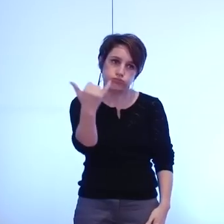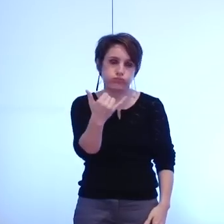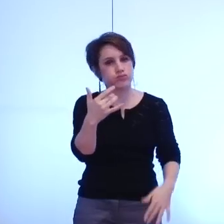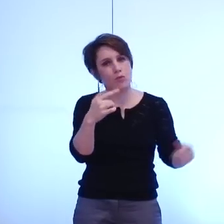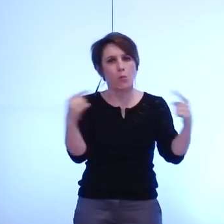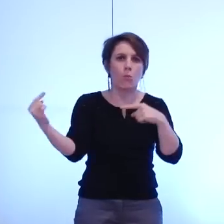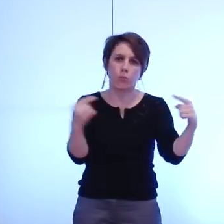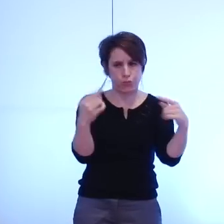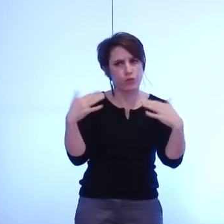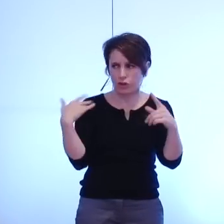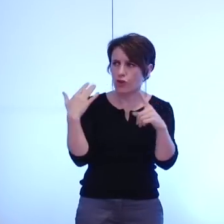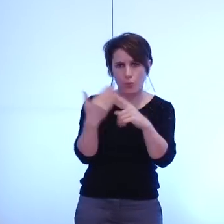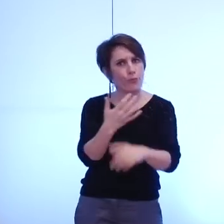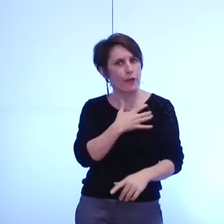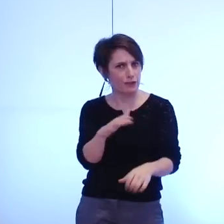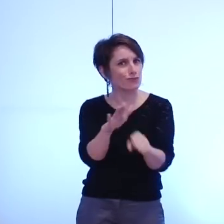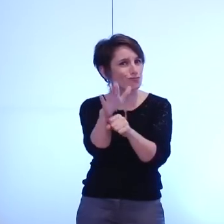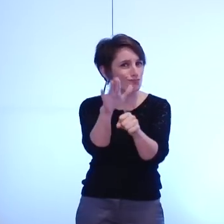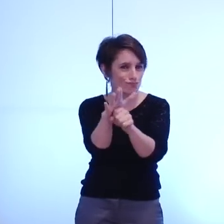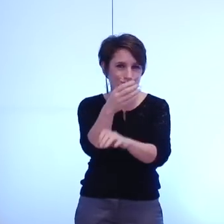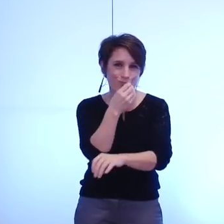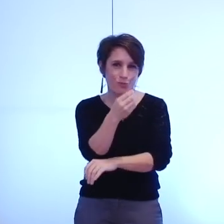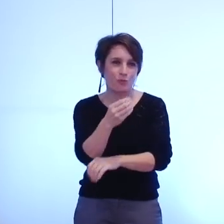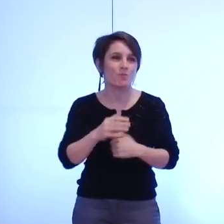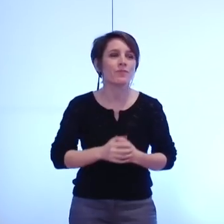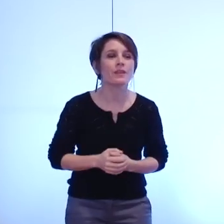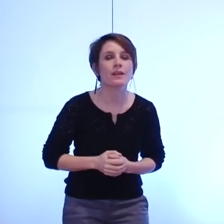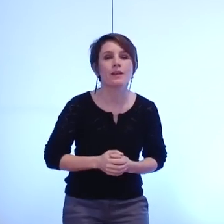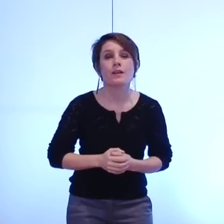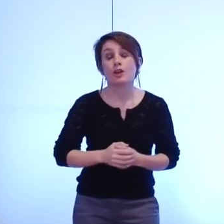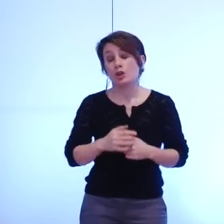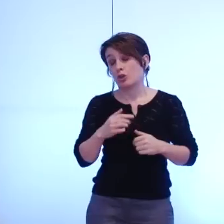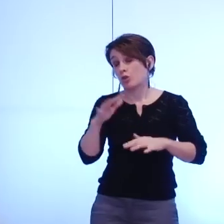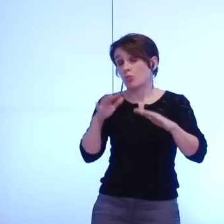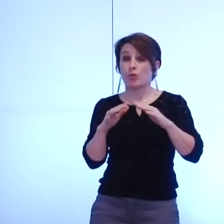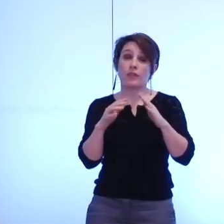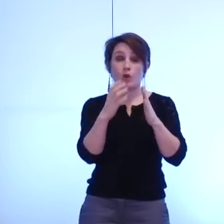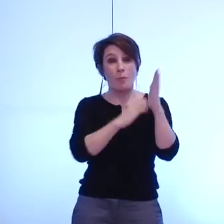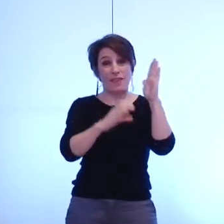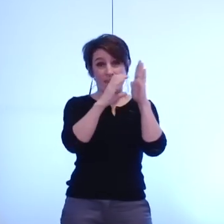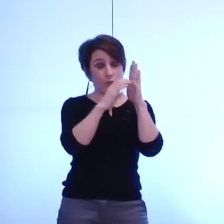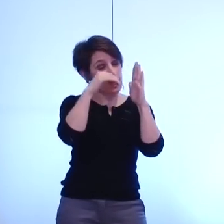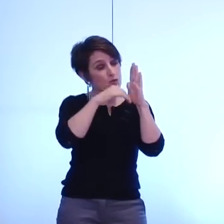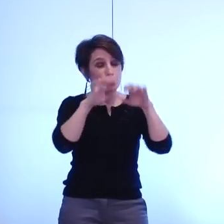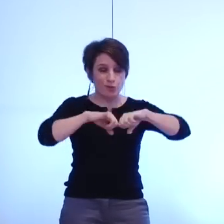enrichissant donc je vais juste expliciter les éléments de la délibération puisque c'est la mise en oeuvre du passage en